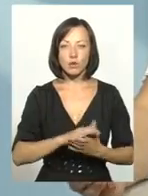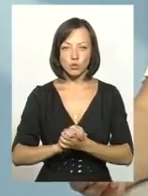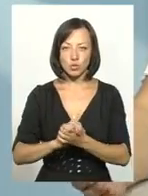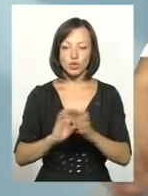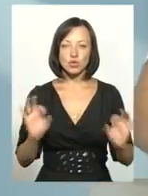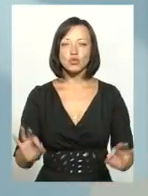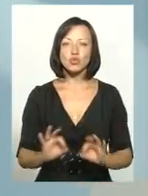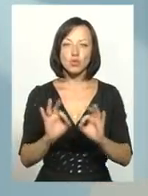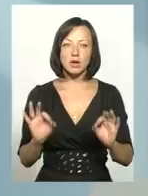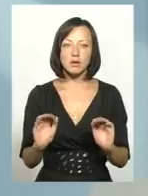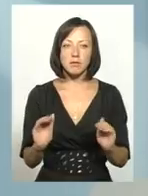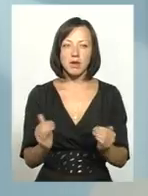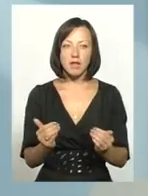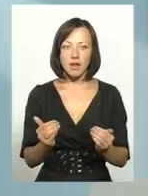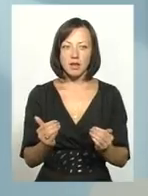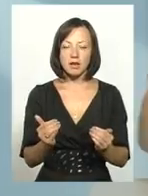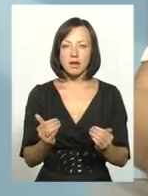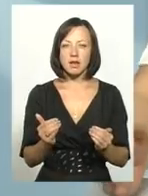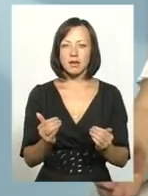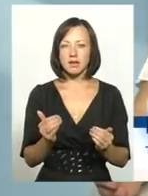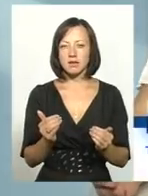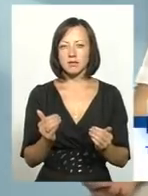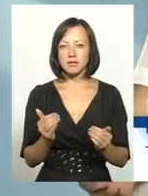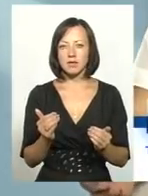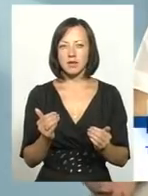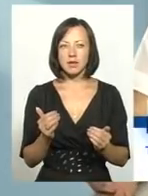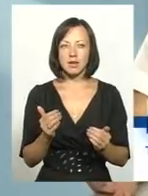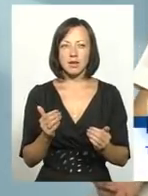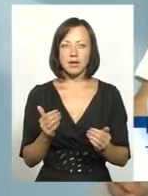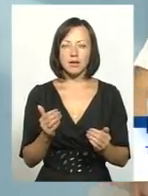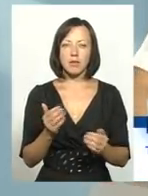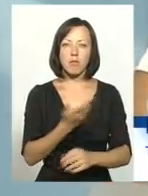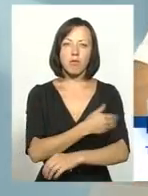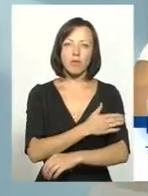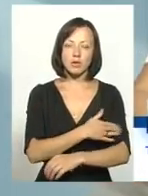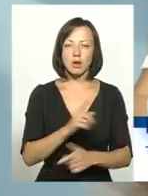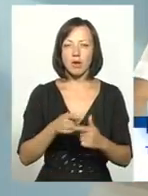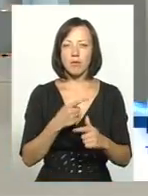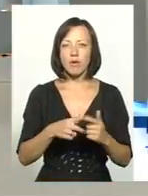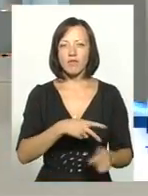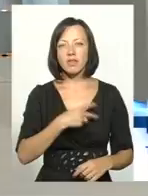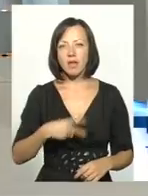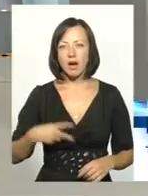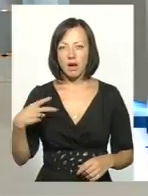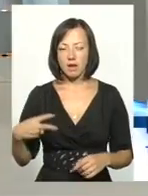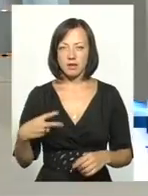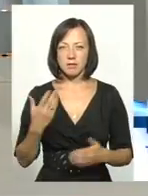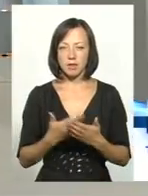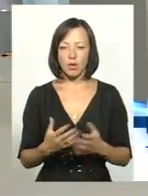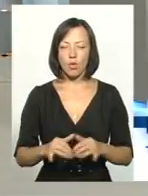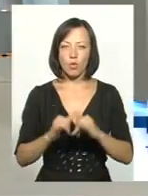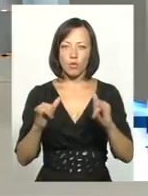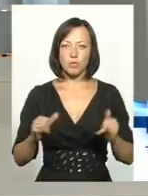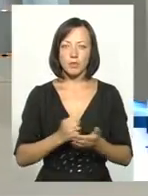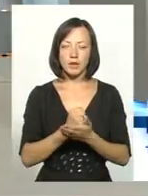жодна, навіть малесенька гміна Польщі, чи там більша гміна, як зараз реформа зроблена в Данії, там укроплення пройшло. До речі, в Данії